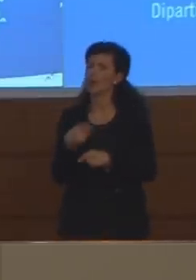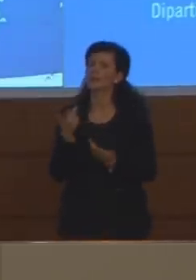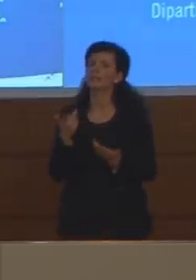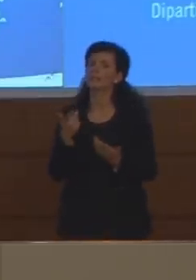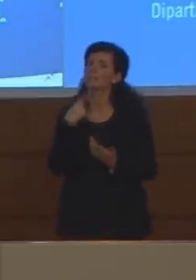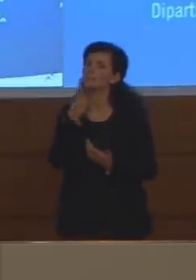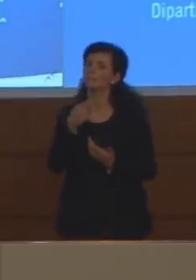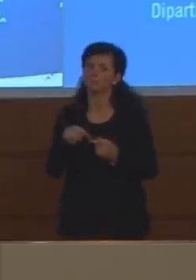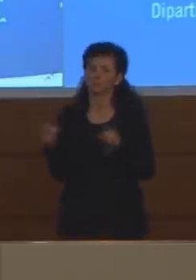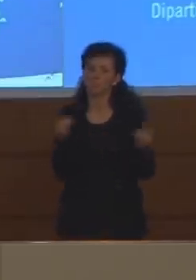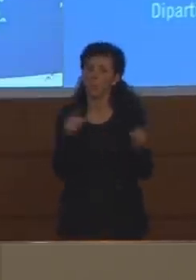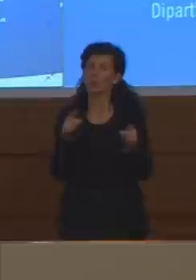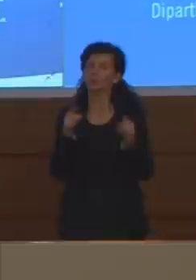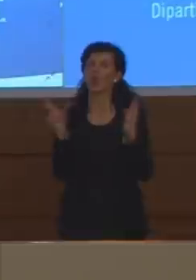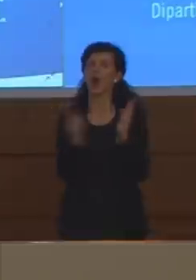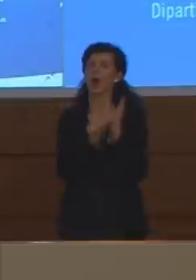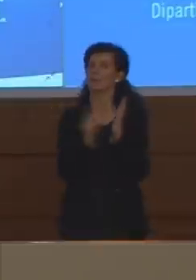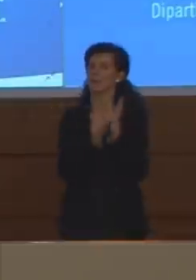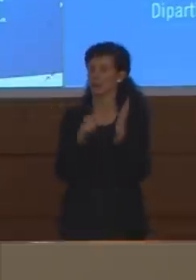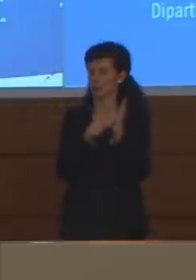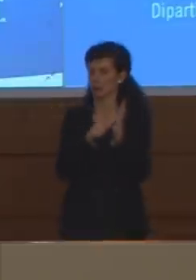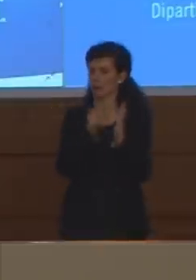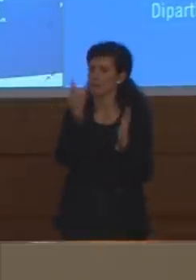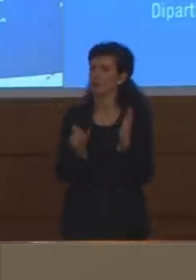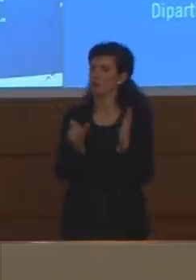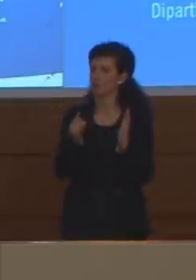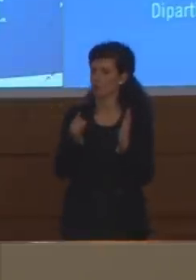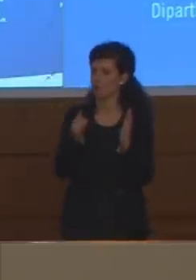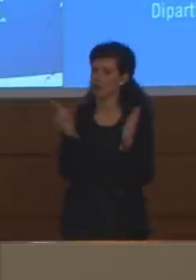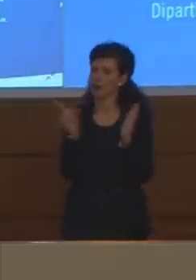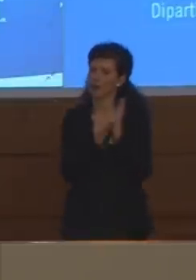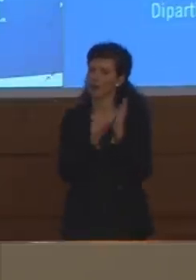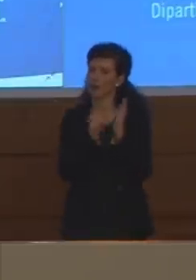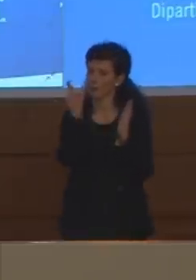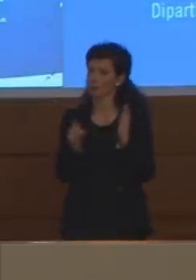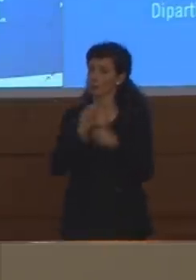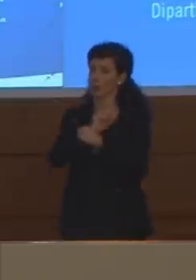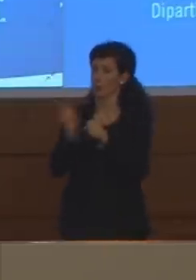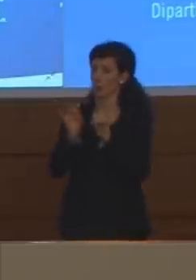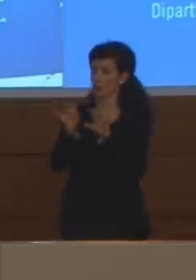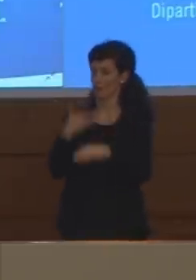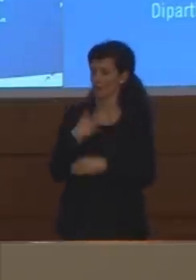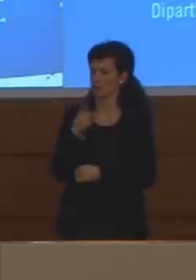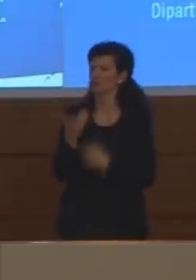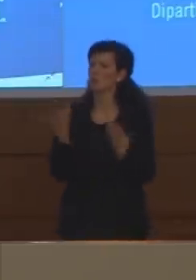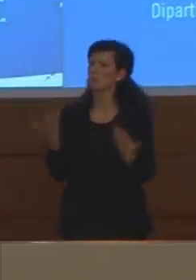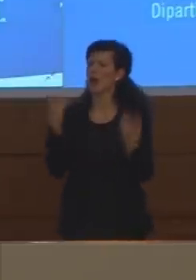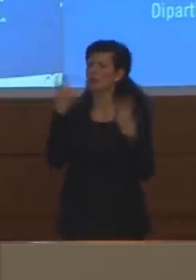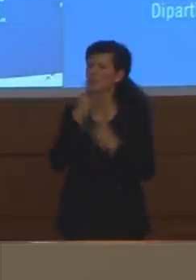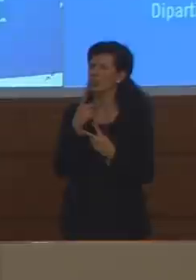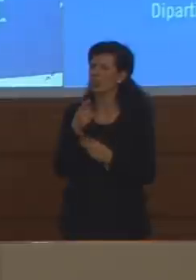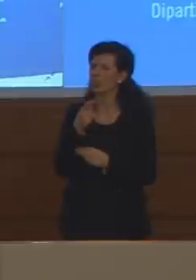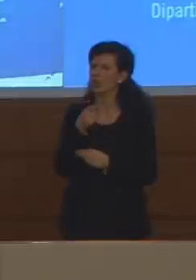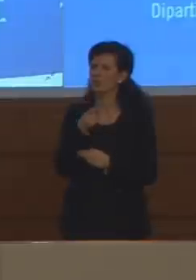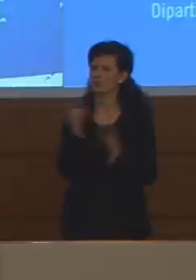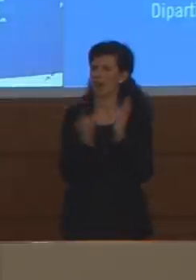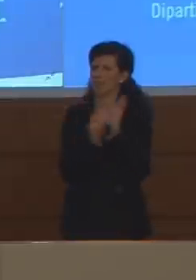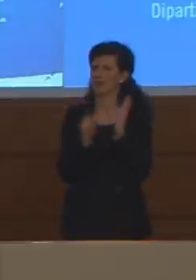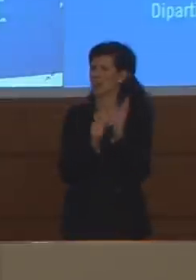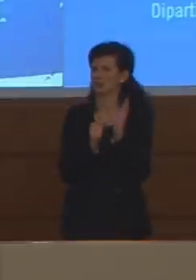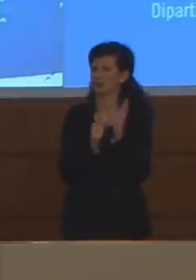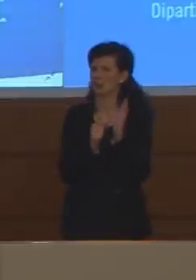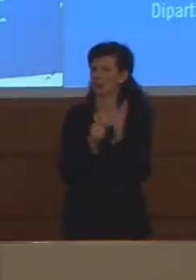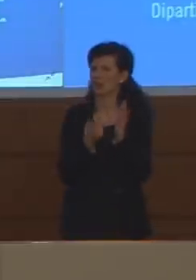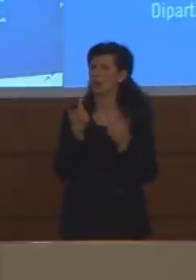contagiate. Mi chiedo, ma a che cosa serve? Se poi i tamponi non sono stati fatti a tutti, non ci sono per tutti e non